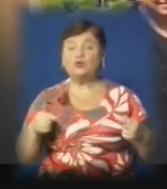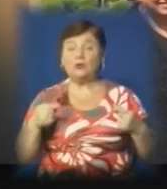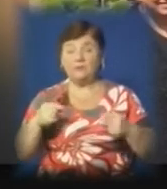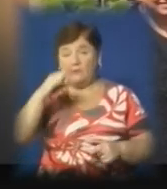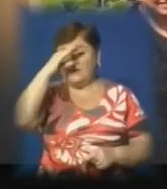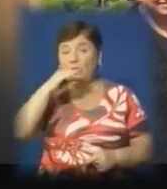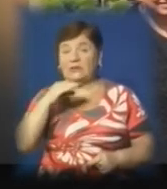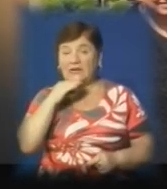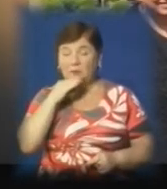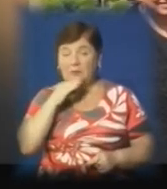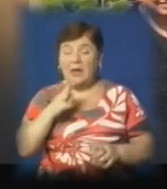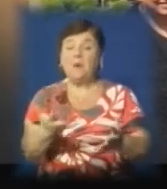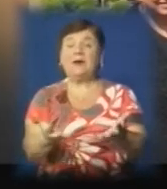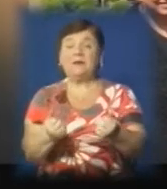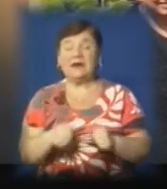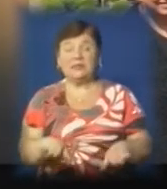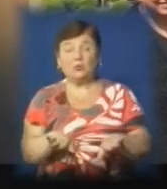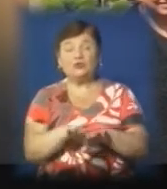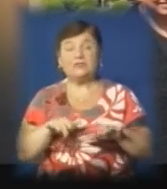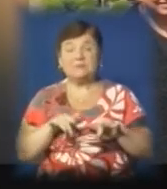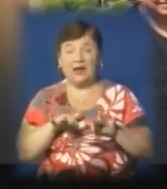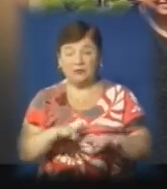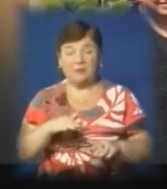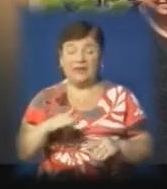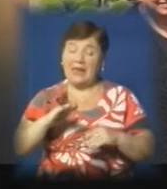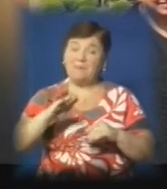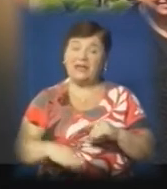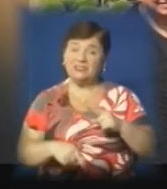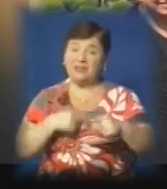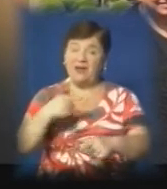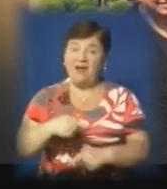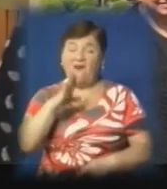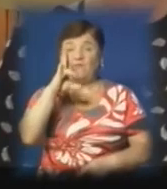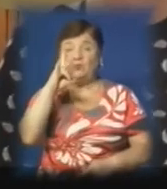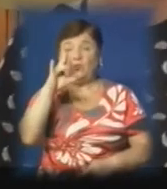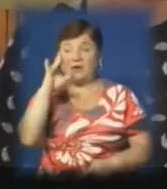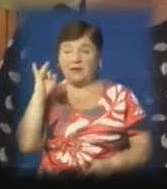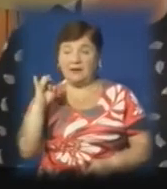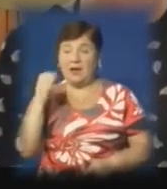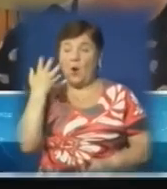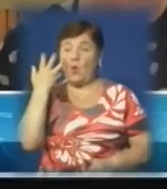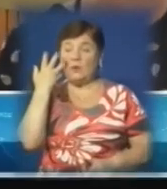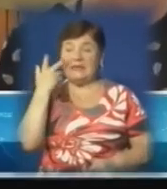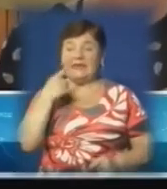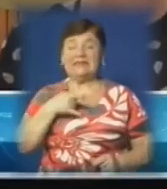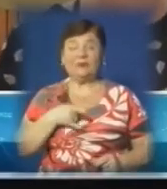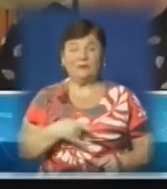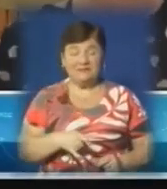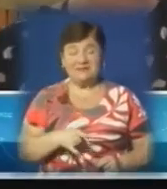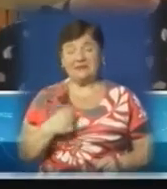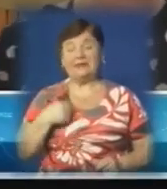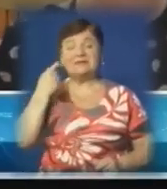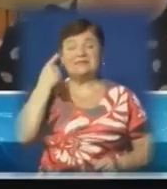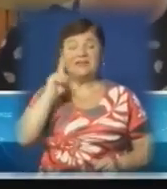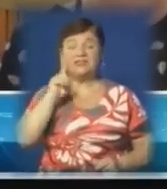батьком. Перейняти шляхетну справу вже готове і найменше покоління – внуки Івана Васильовича. Коли народився, вже знаєш, ким ти станеш.